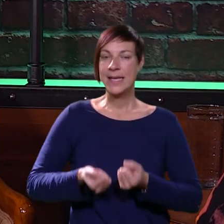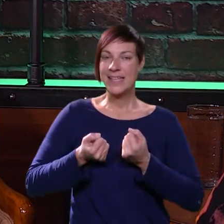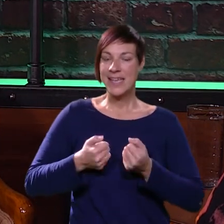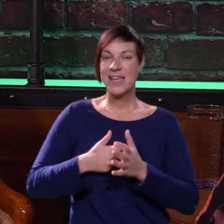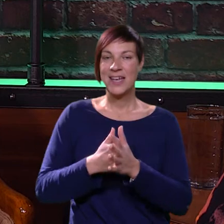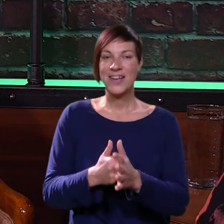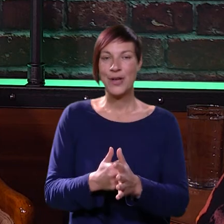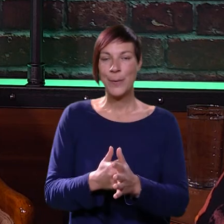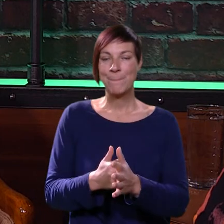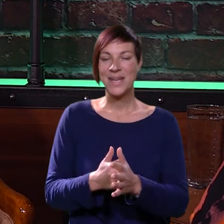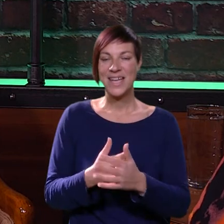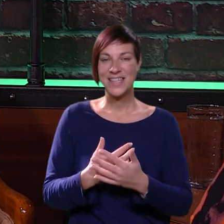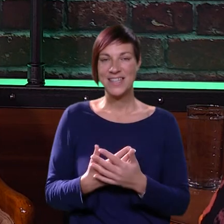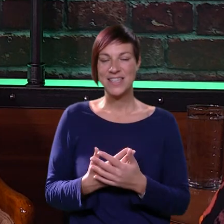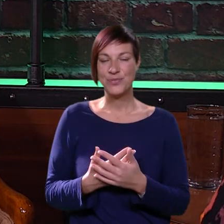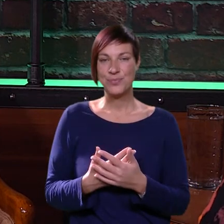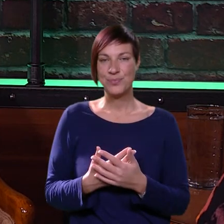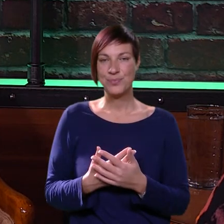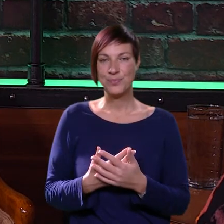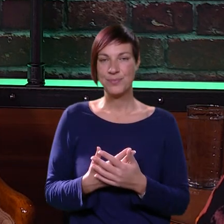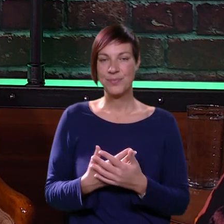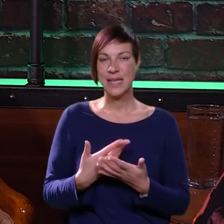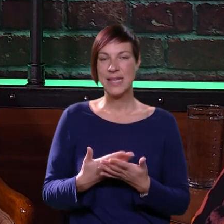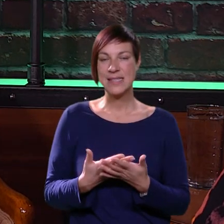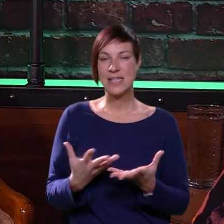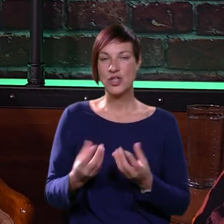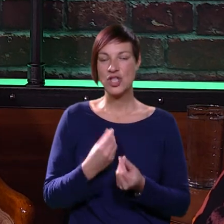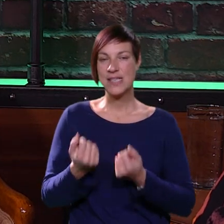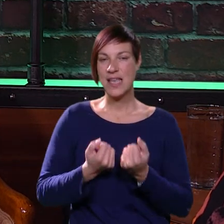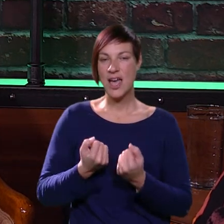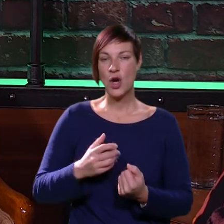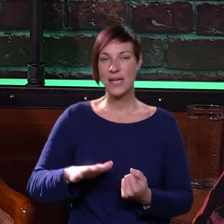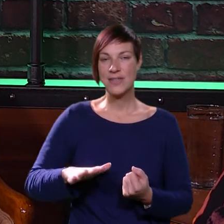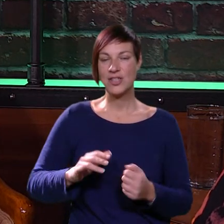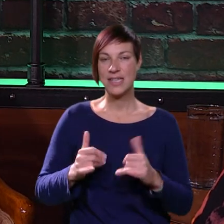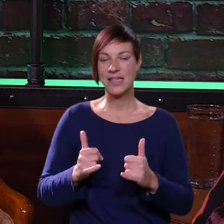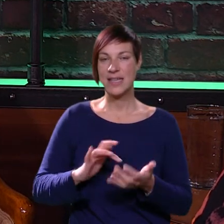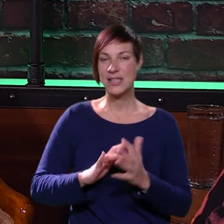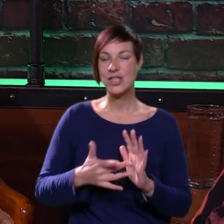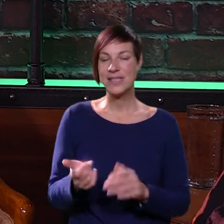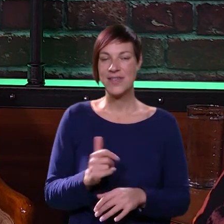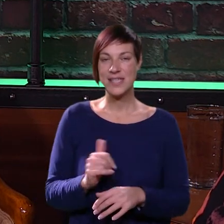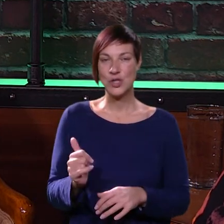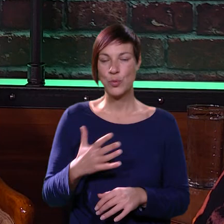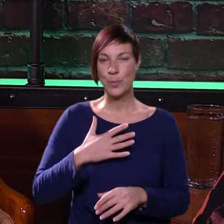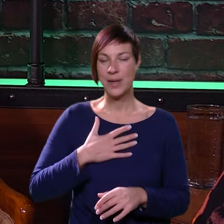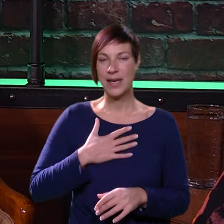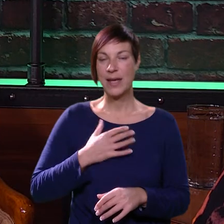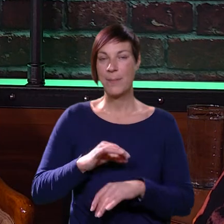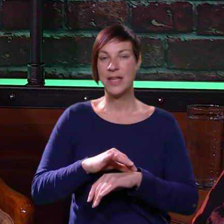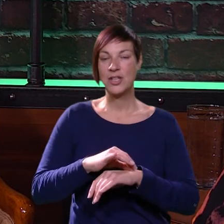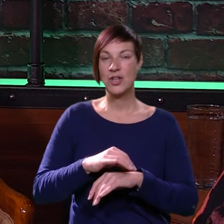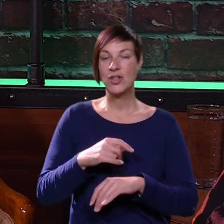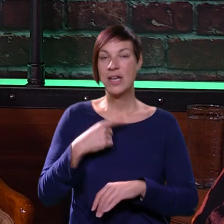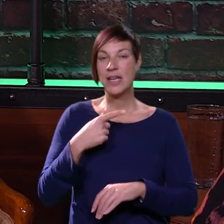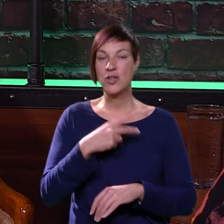jako teško pratiti, da vam iskreno kožim, zato što je jako aktivno dijete, naravno, to je sve super, nama gore